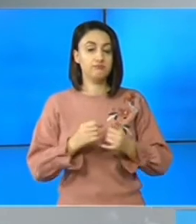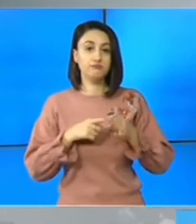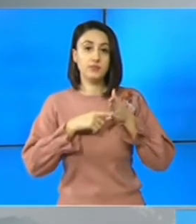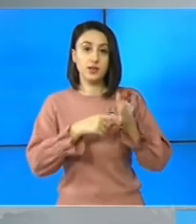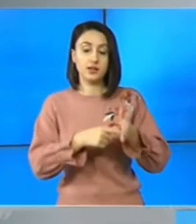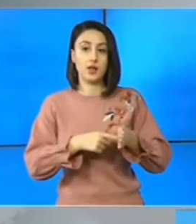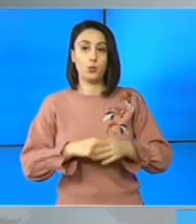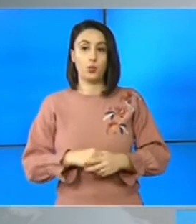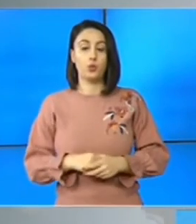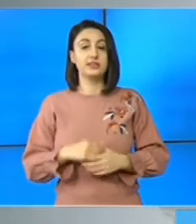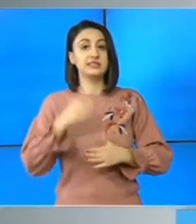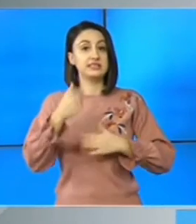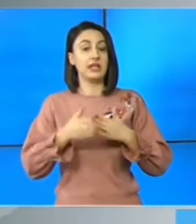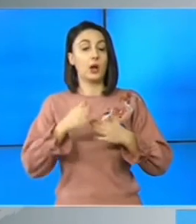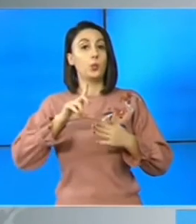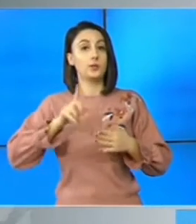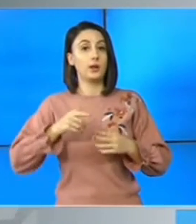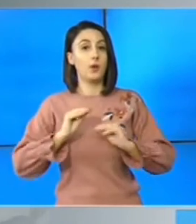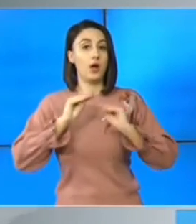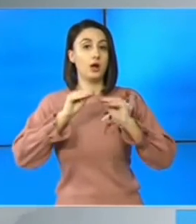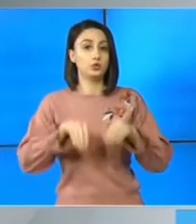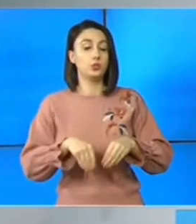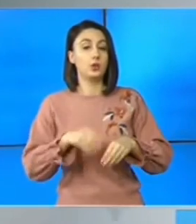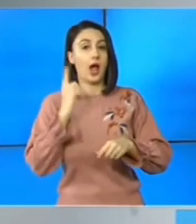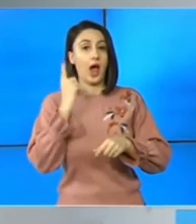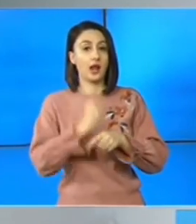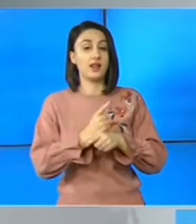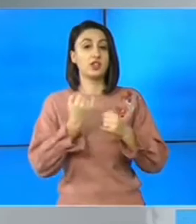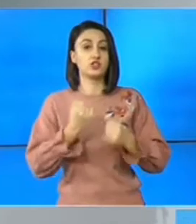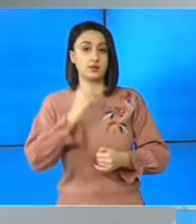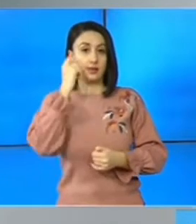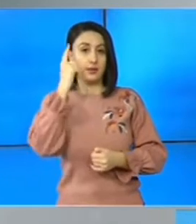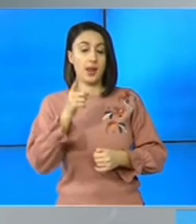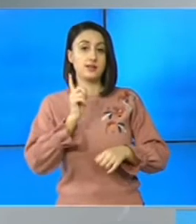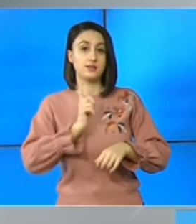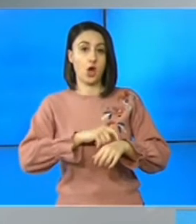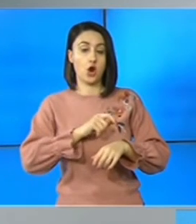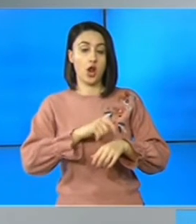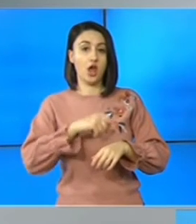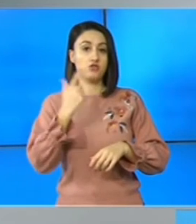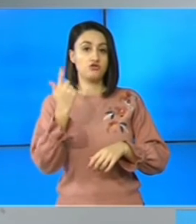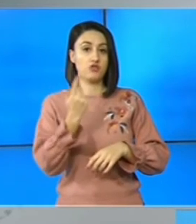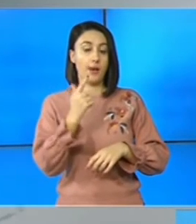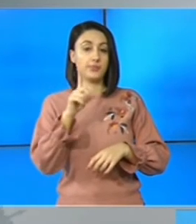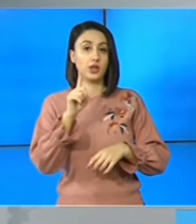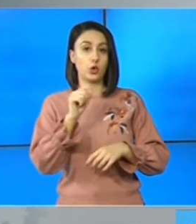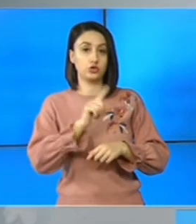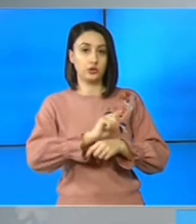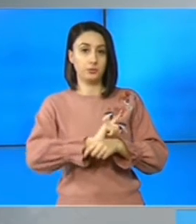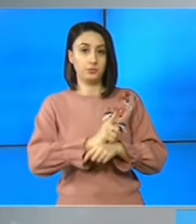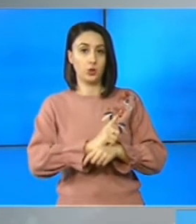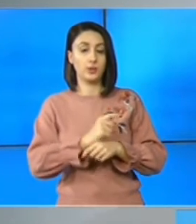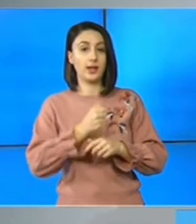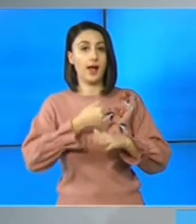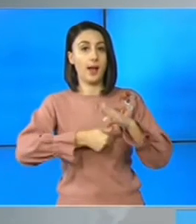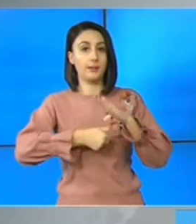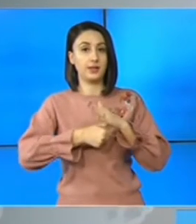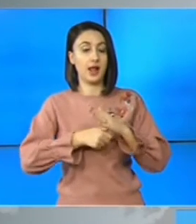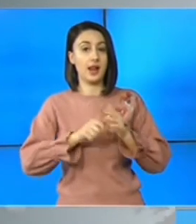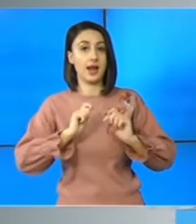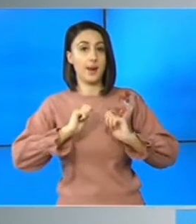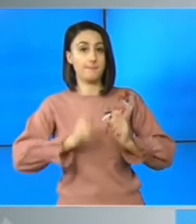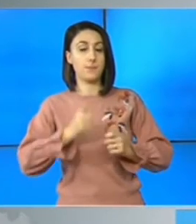exemplu, trenul care trebuia să ajungă de la rat în această dimineață la ora 7.20 în capital,